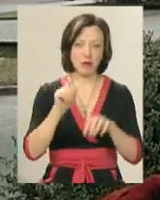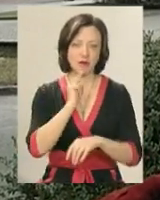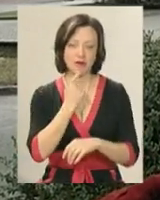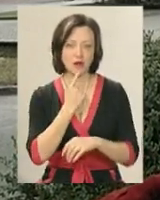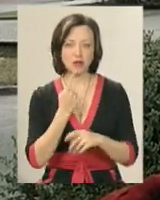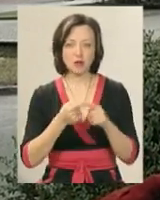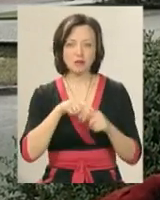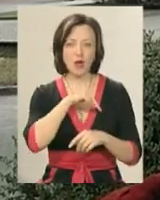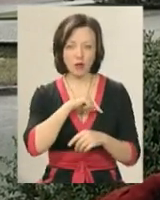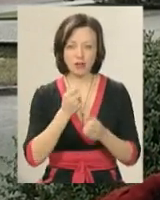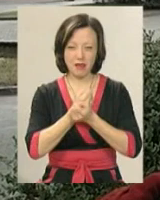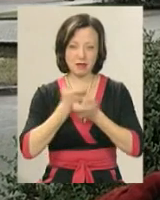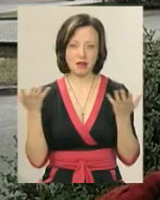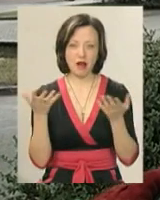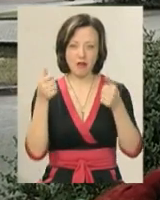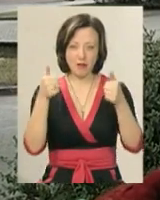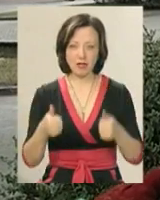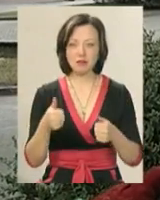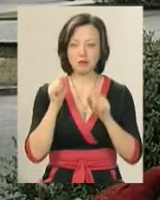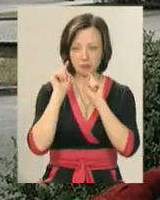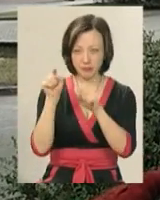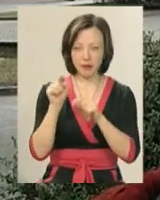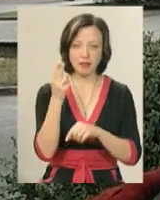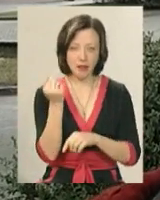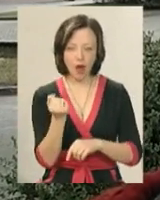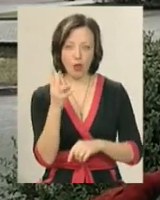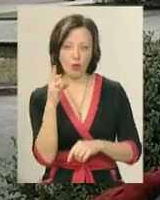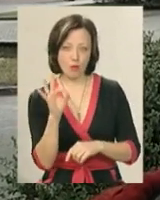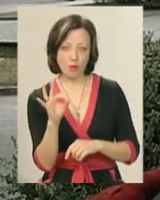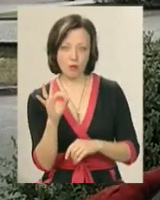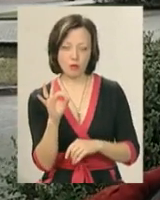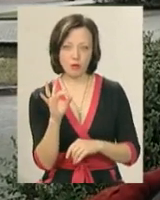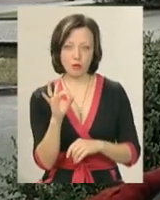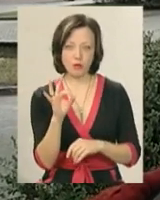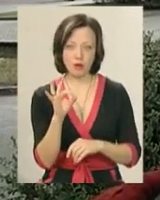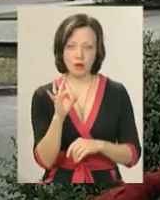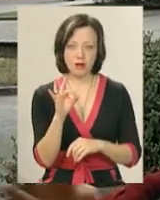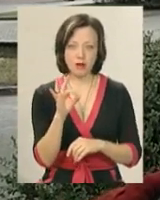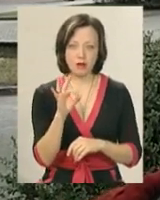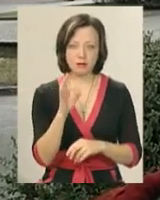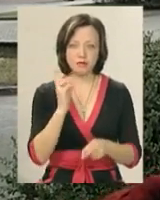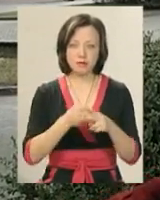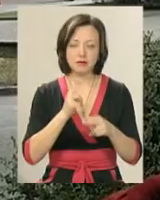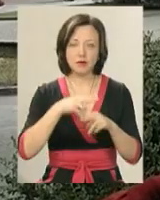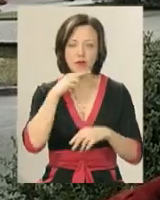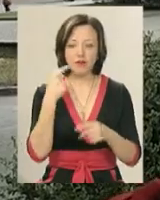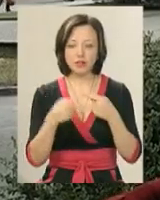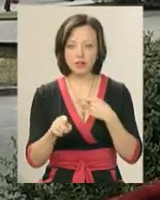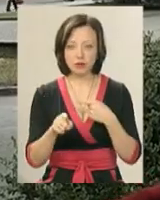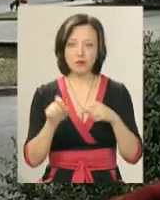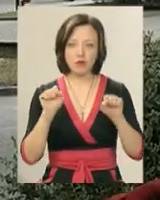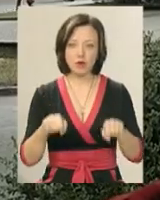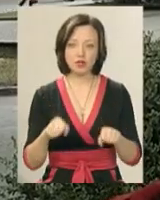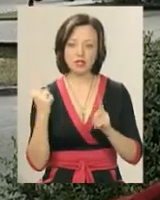важко, тому що психологічна яскрава вивіску, так, вона привертає твою увагу, але вона відвертає твою увагу від іншого. Ти можеш йти,